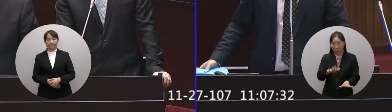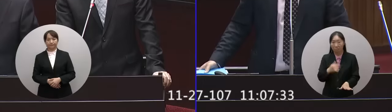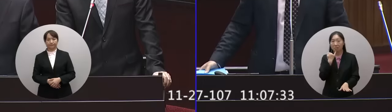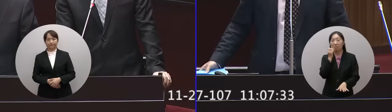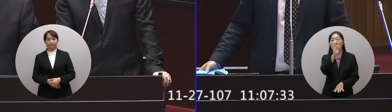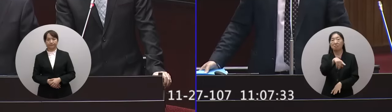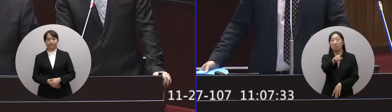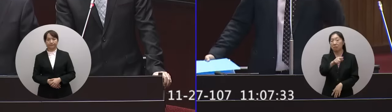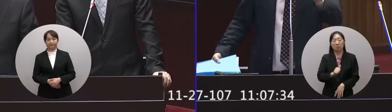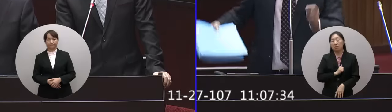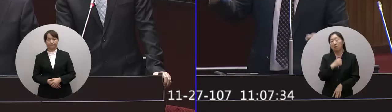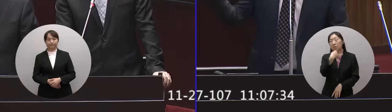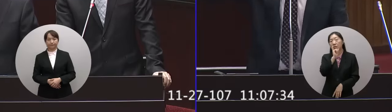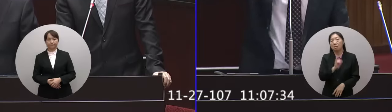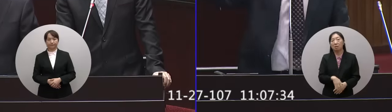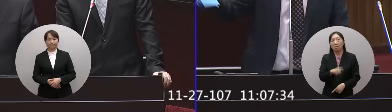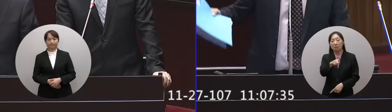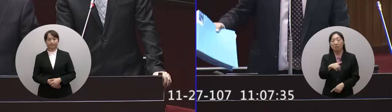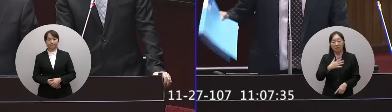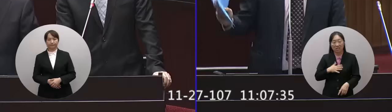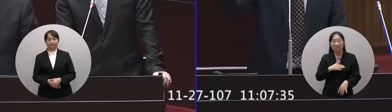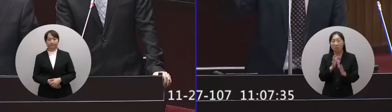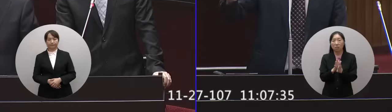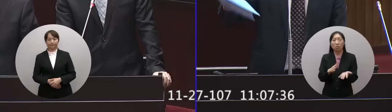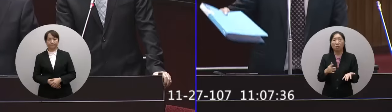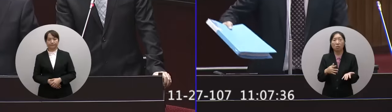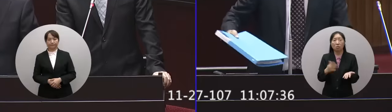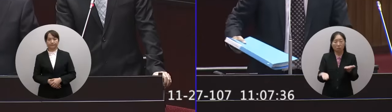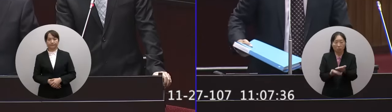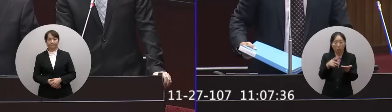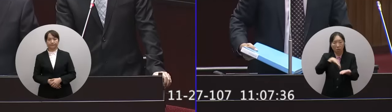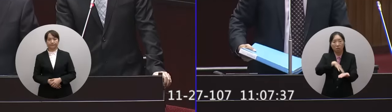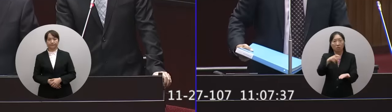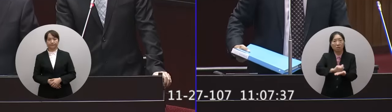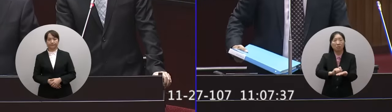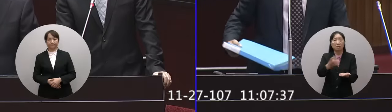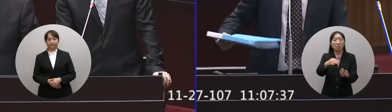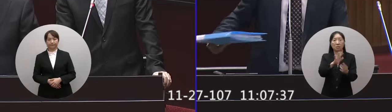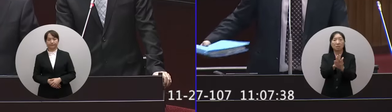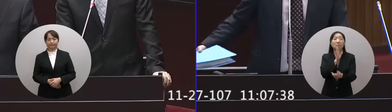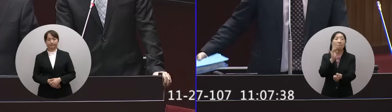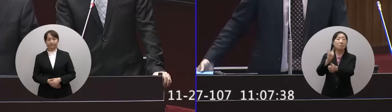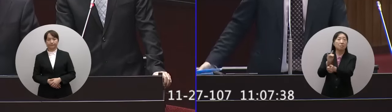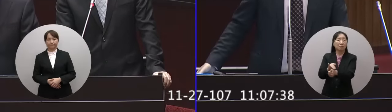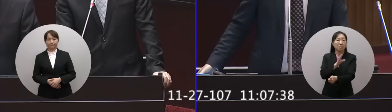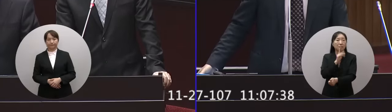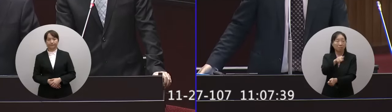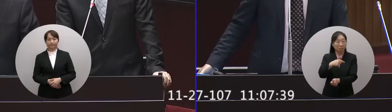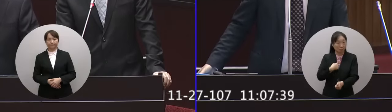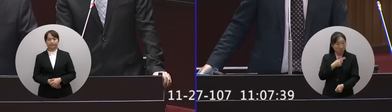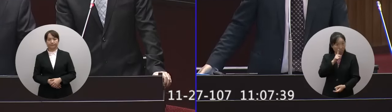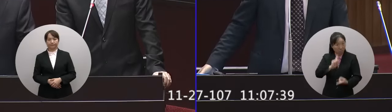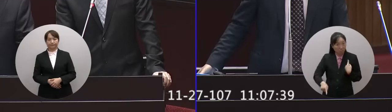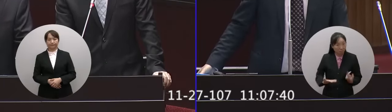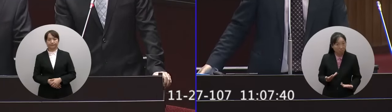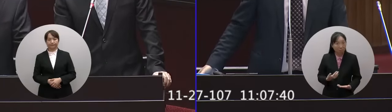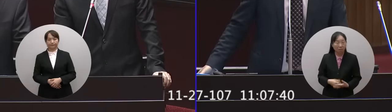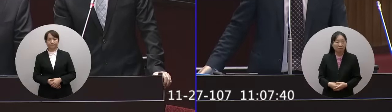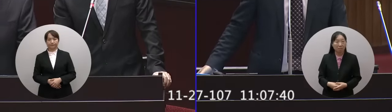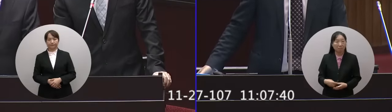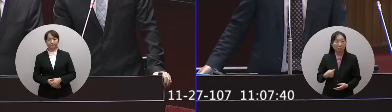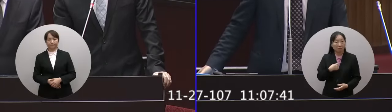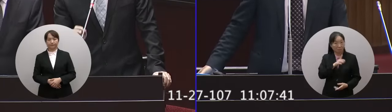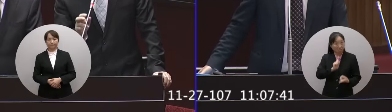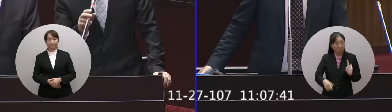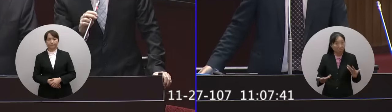說你無能你知道了還不寫你就是欺騙我說的不對嗎我說